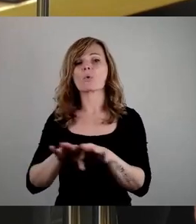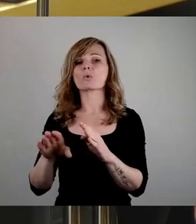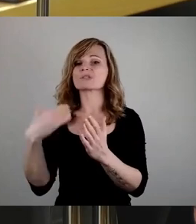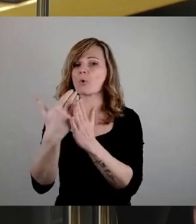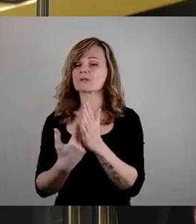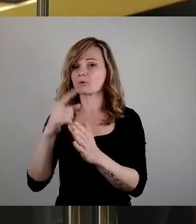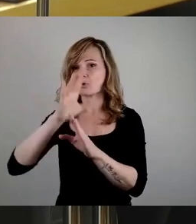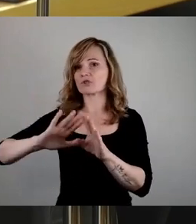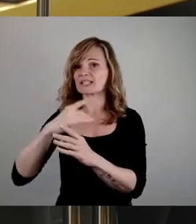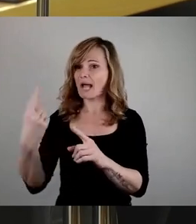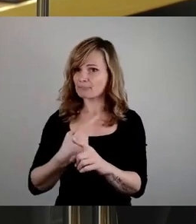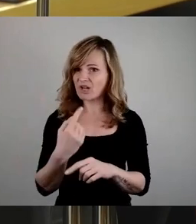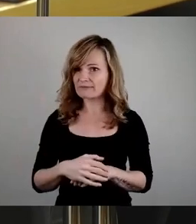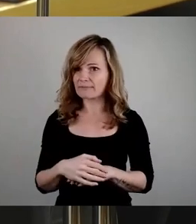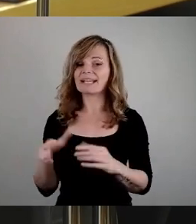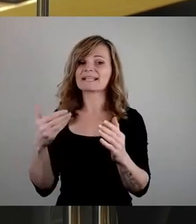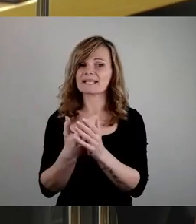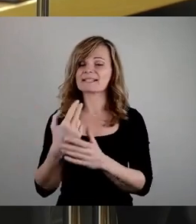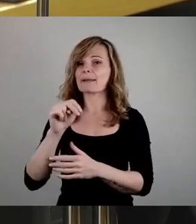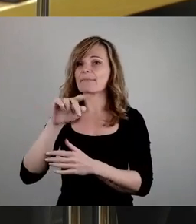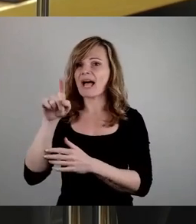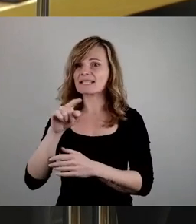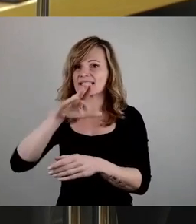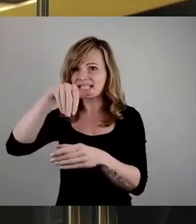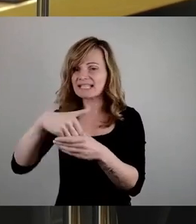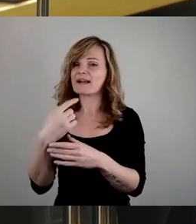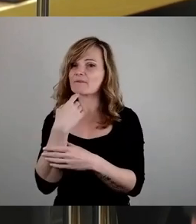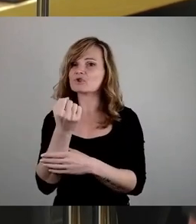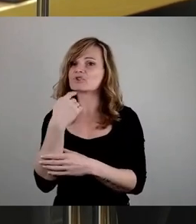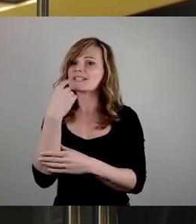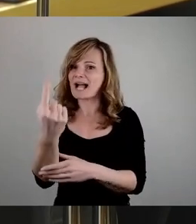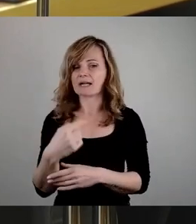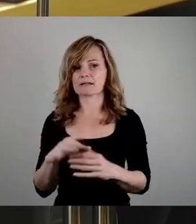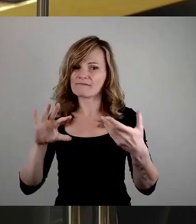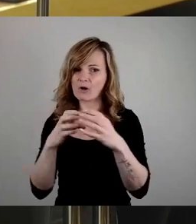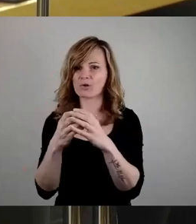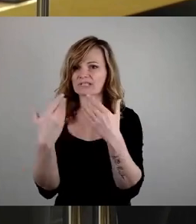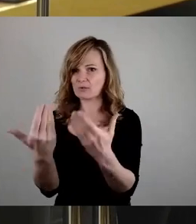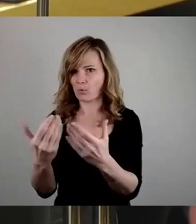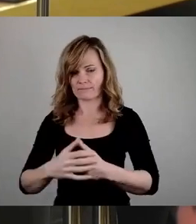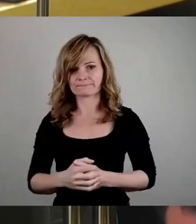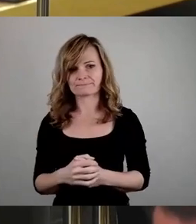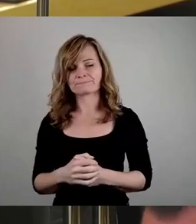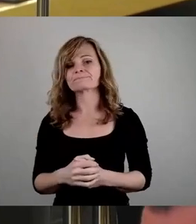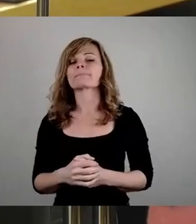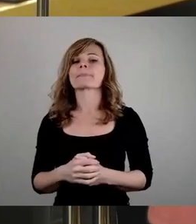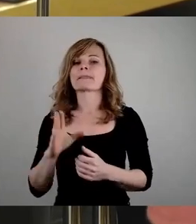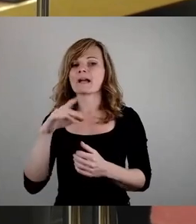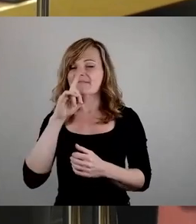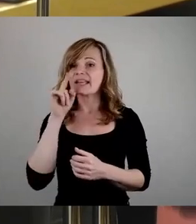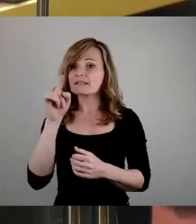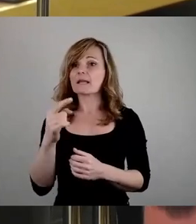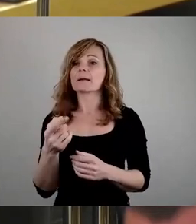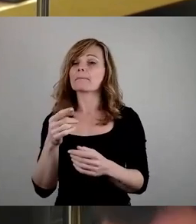Das genau wollte ich mit dem Begriff Nazi verkürzend zum Ausdruck bringen. Und wenn Sie sich dort getroffen